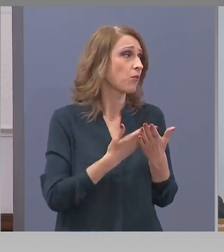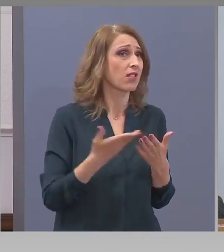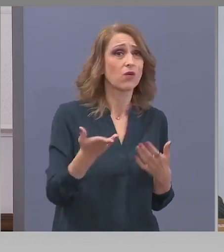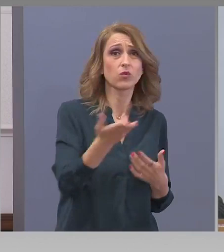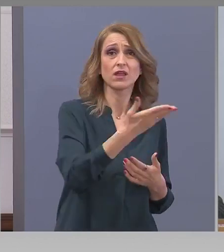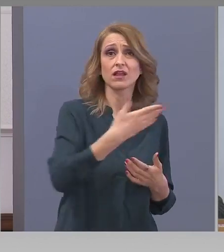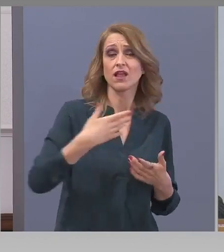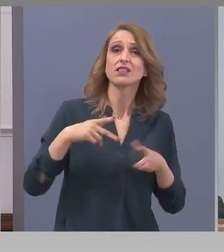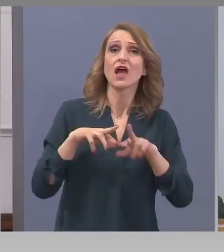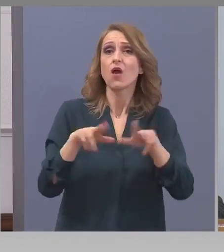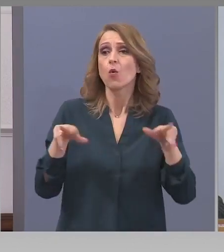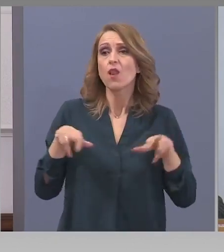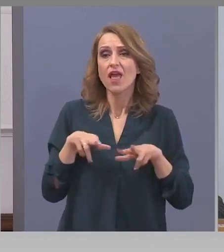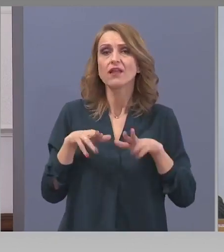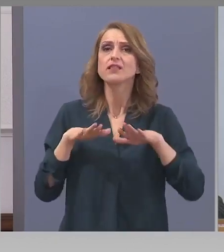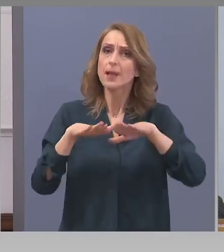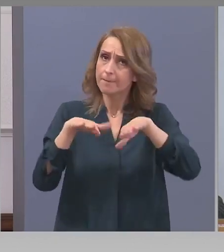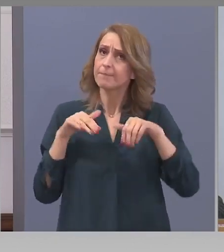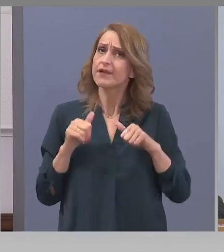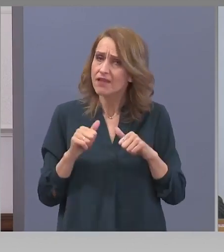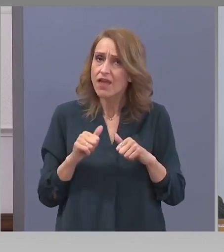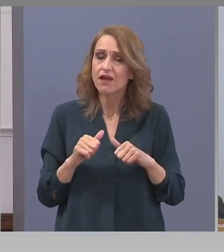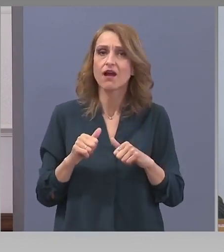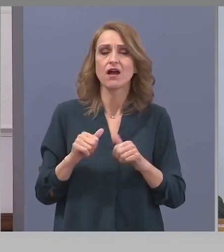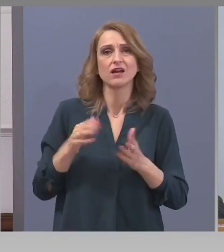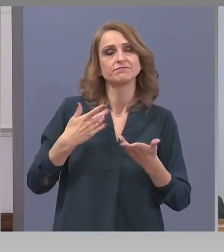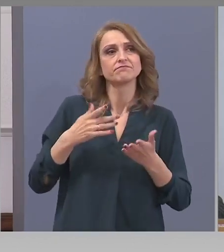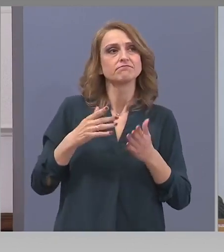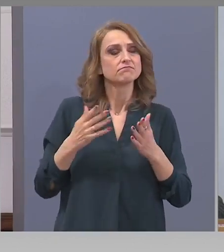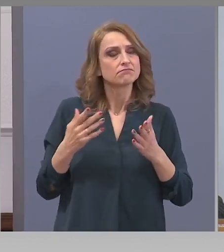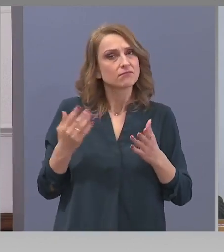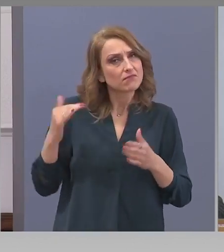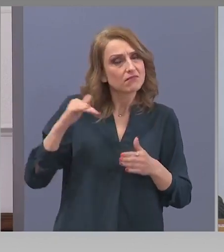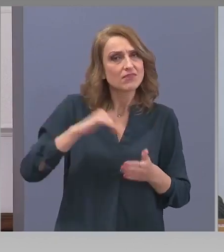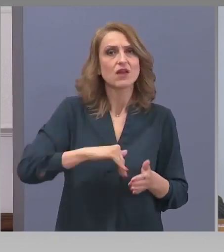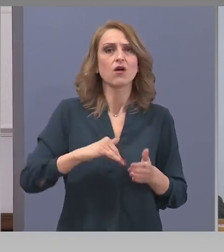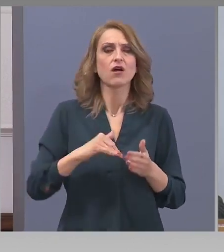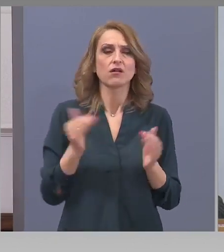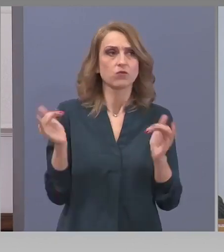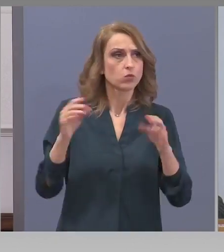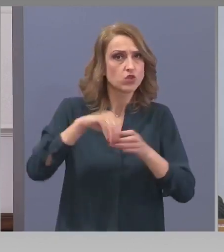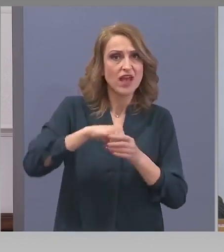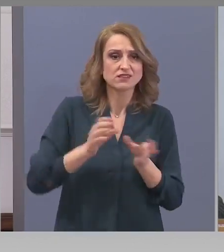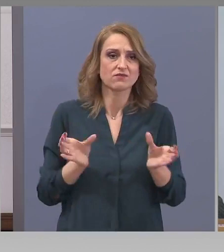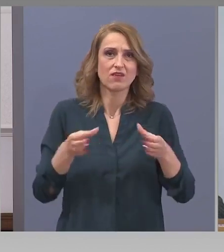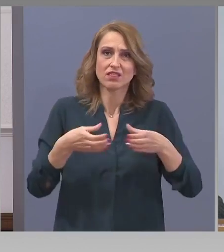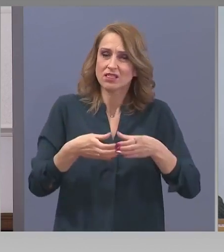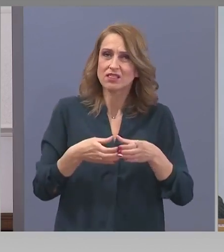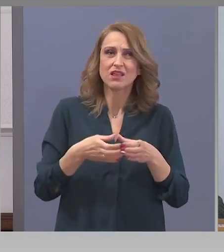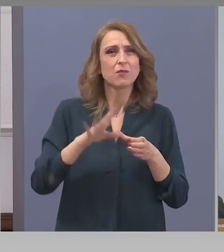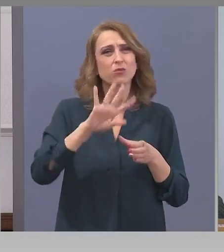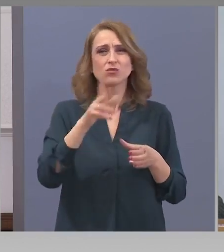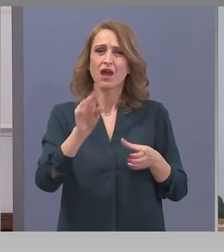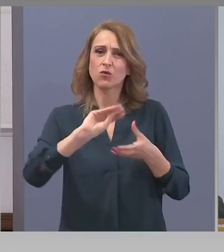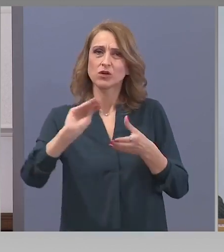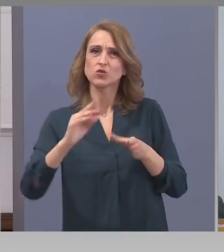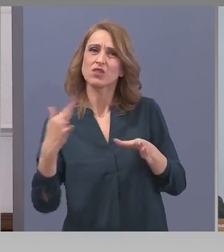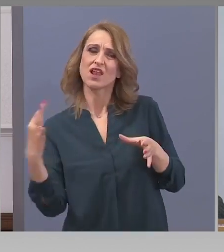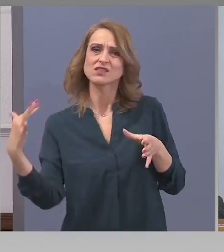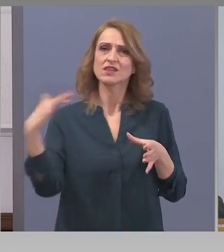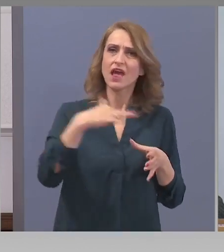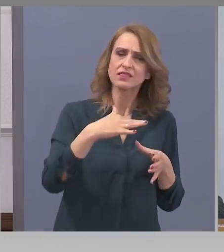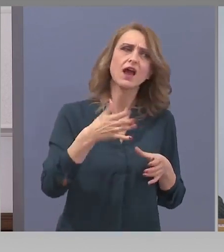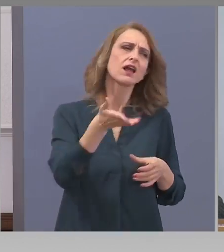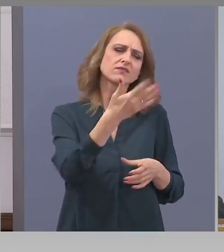да се лишат от лично време от своите семейства, да бъдат подложени на медийни и неколегиални атаки, да бъдат на